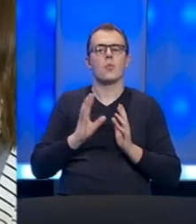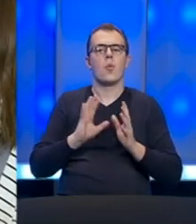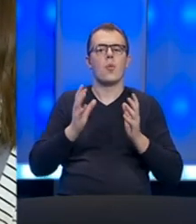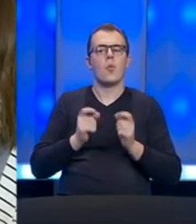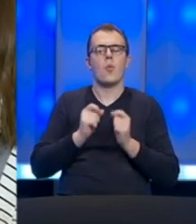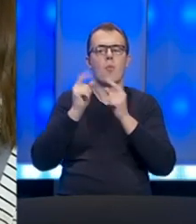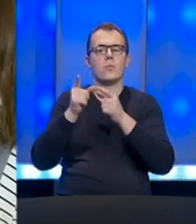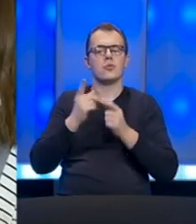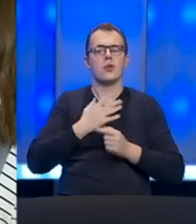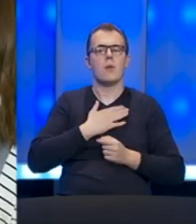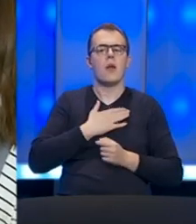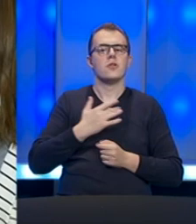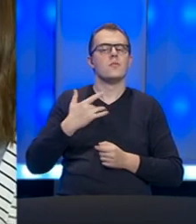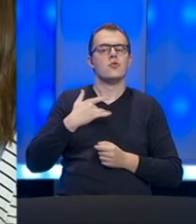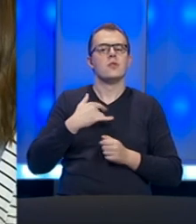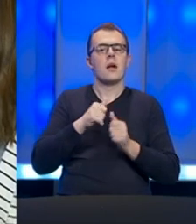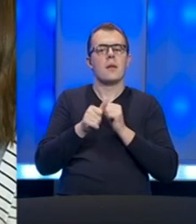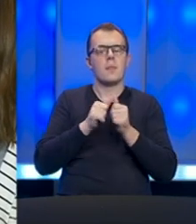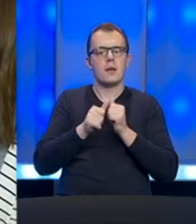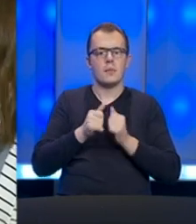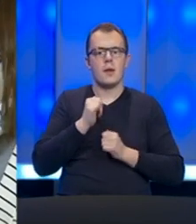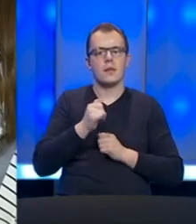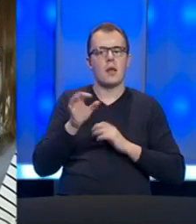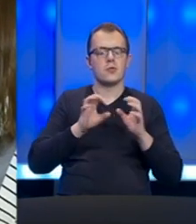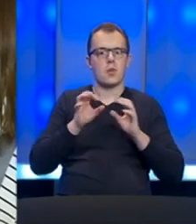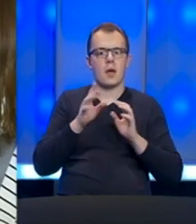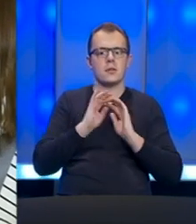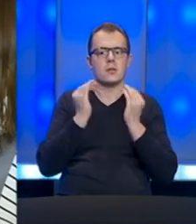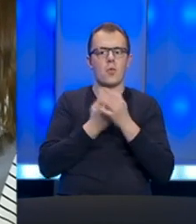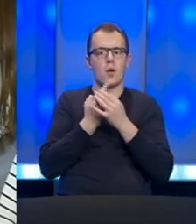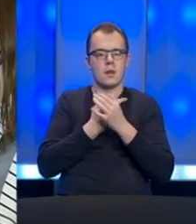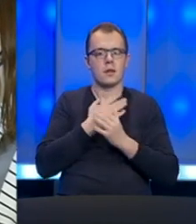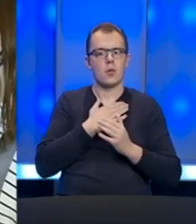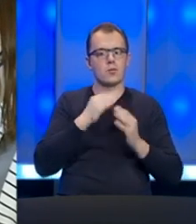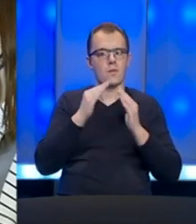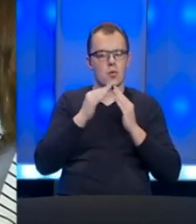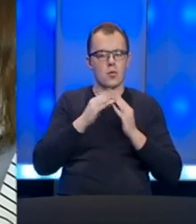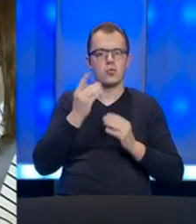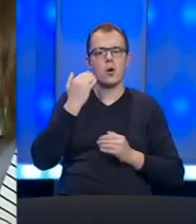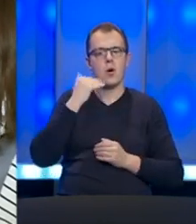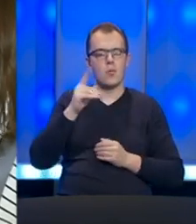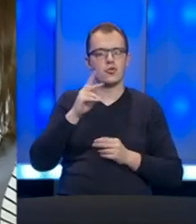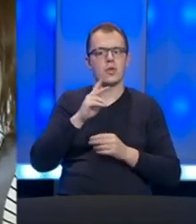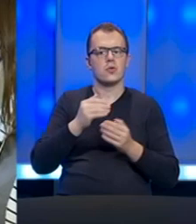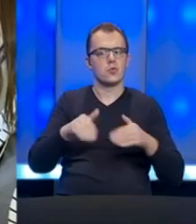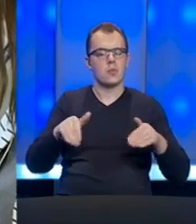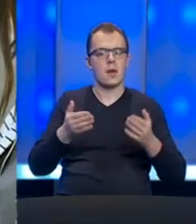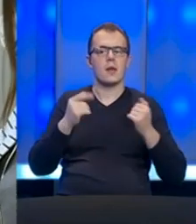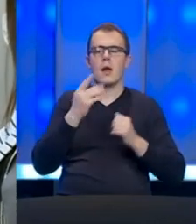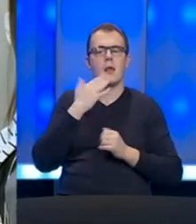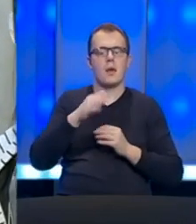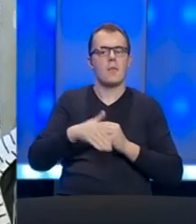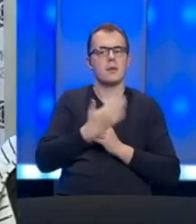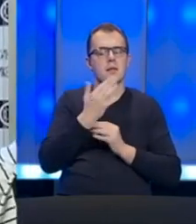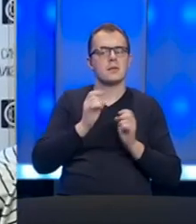upućujemo našim socijalnim partnerima. Danas su radnici u karantinu uko svojih kuća, poštrene su mjere, dakle nema izlaska